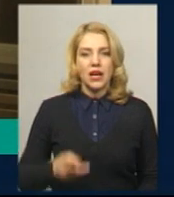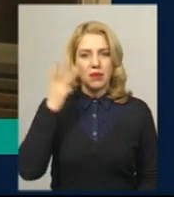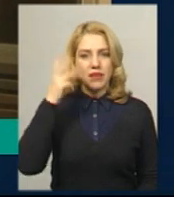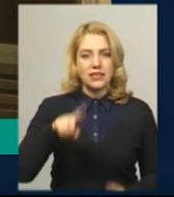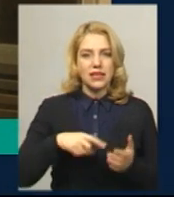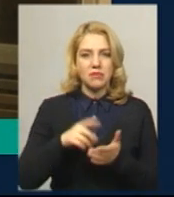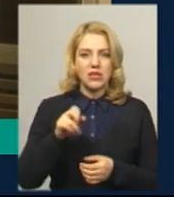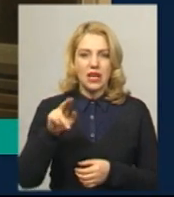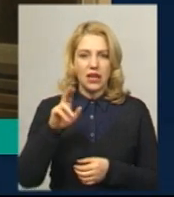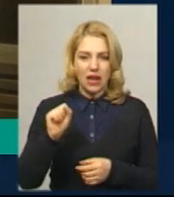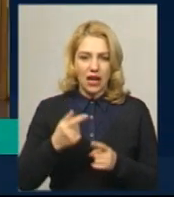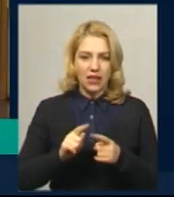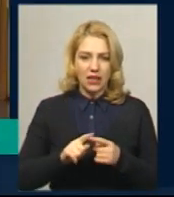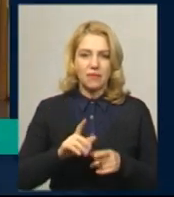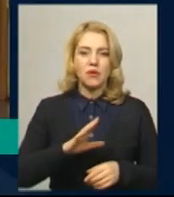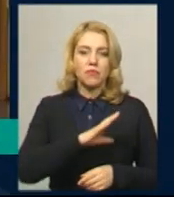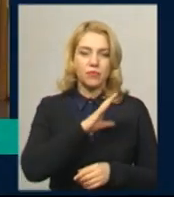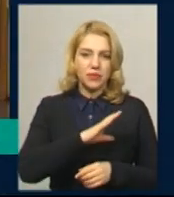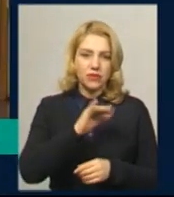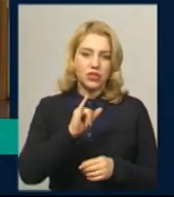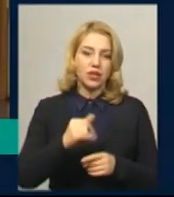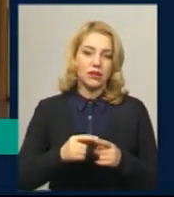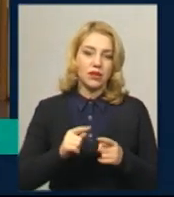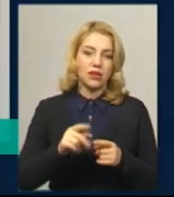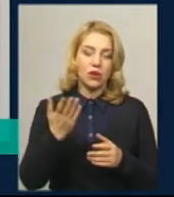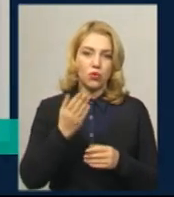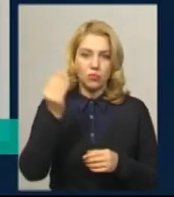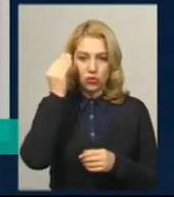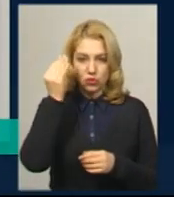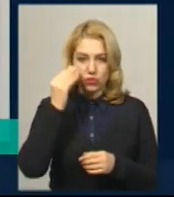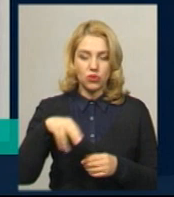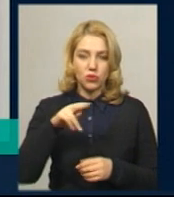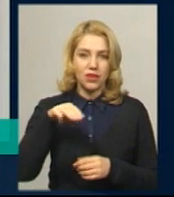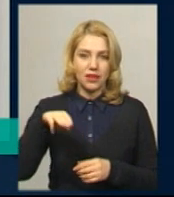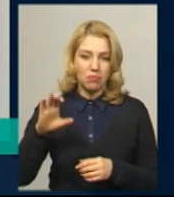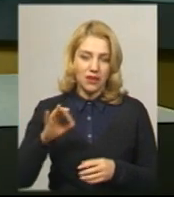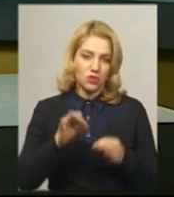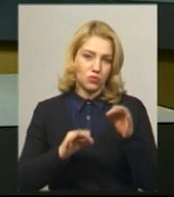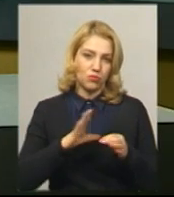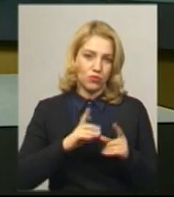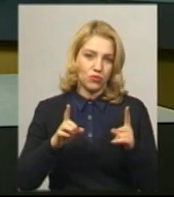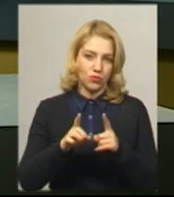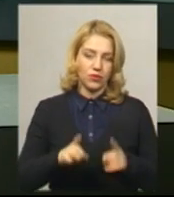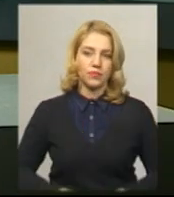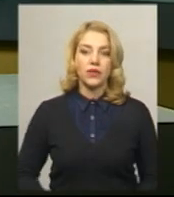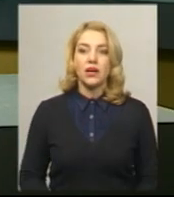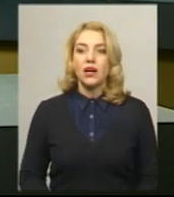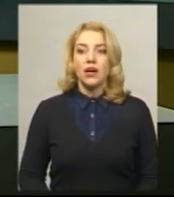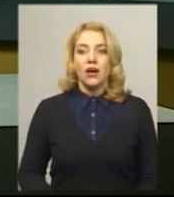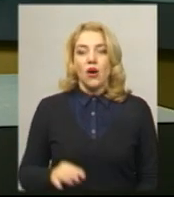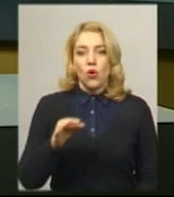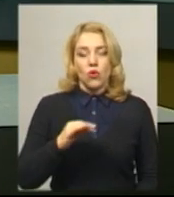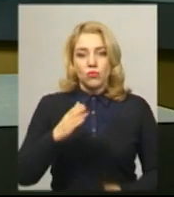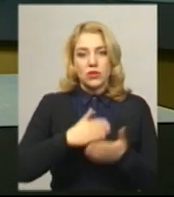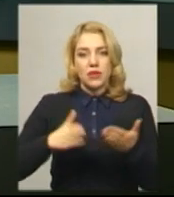міської ради Романа Миколаєва, котрого підозрюють у скоєнні ДТП, пройшов у скороченому форматі. В області скасовуються